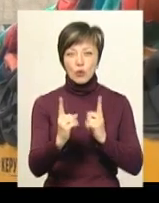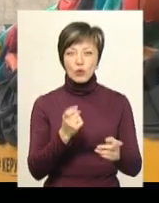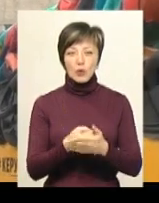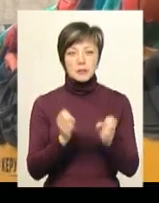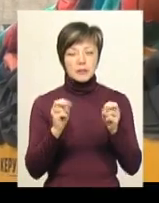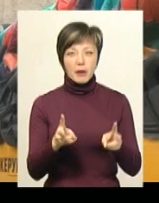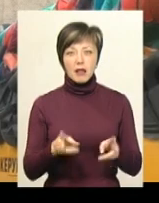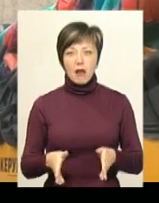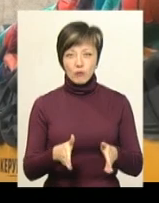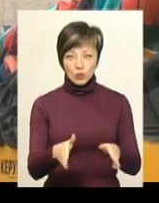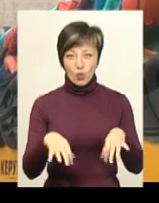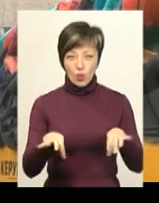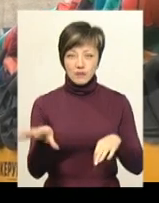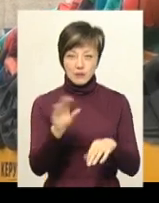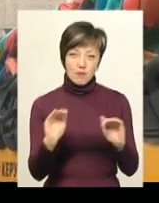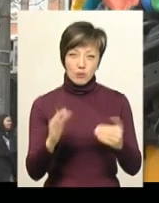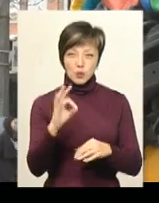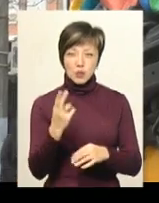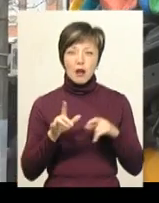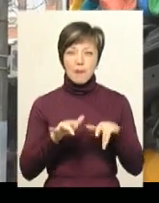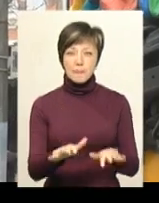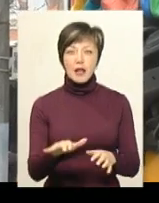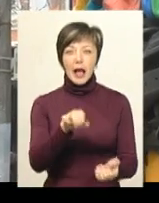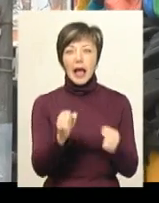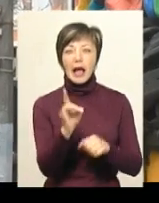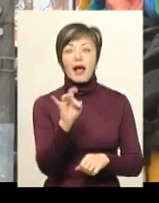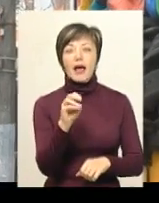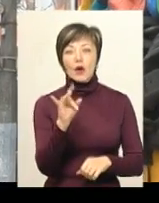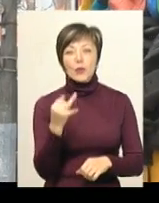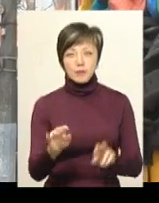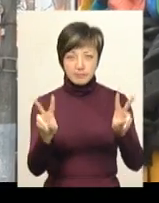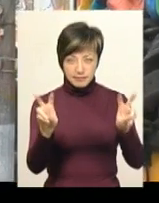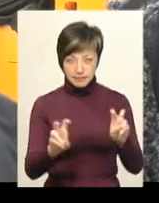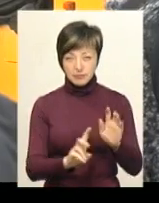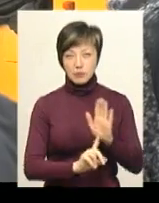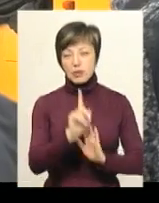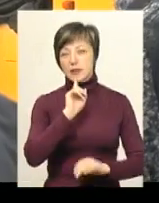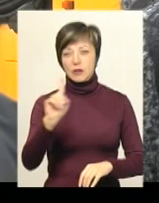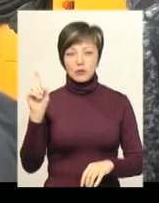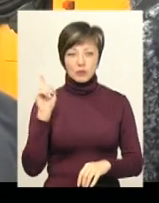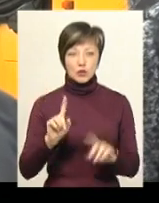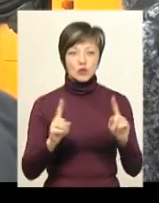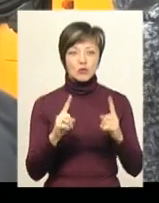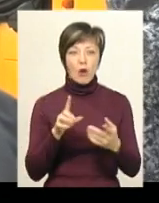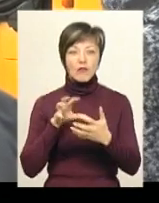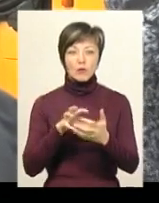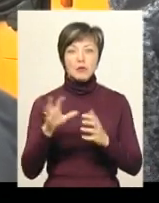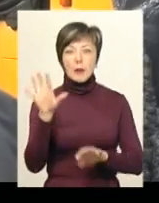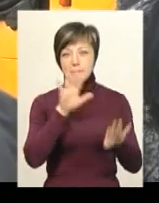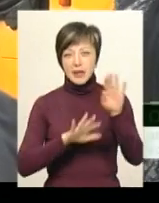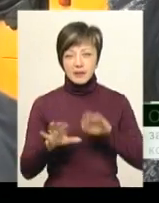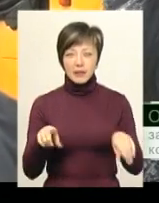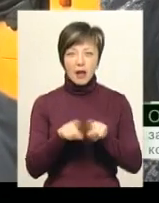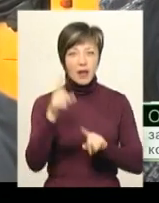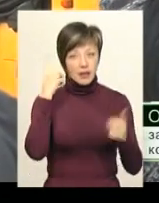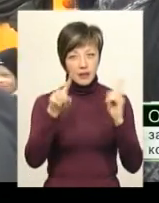небезпеки на автошляхах. Оце в рамках соціальної кампанії «Керуй», яку започаткували рік тому. Чому саме автобус «Привид» і чому така ідея